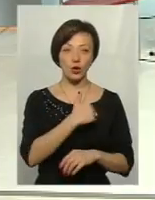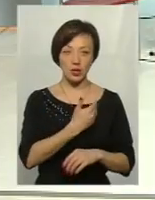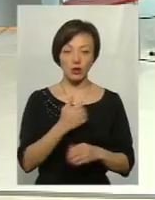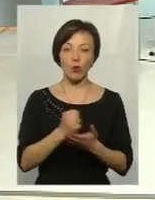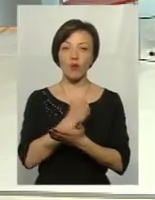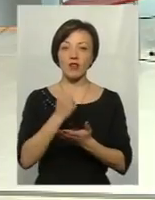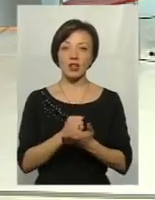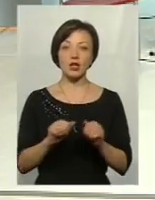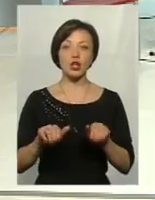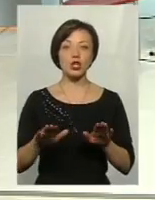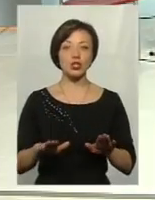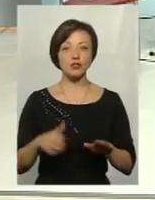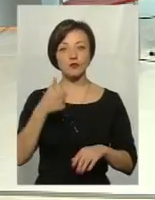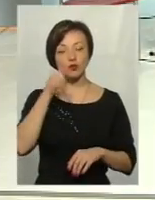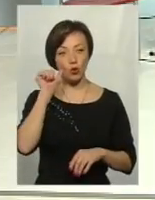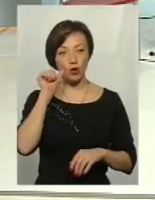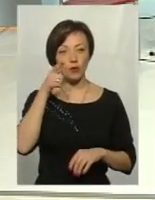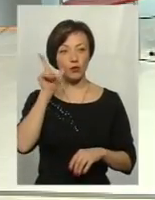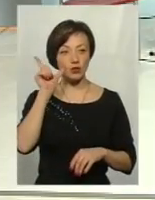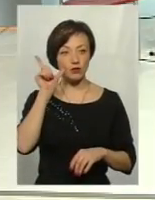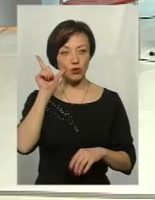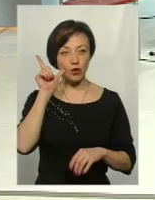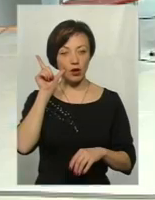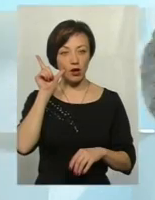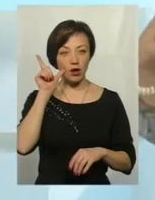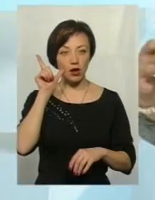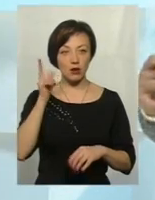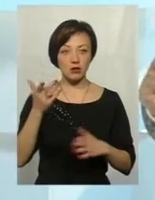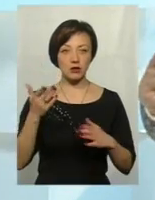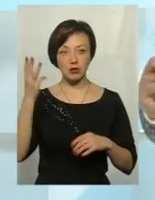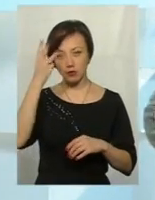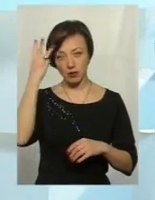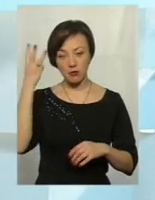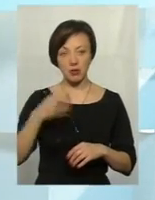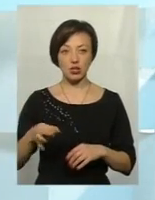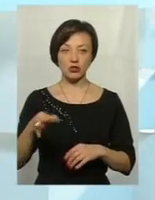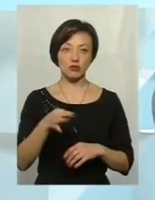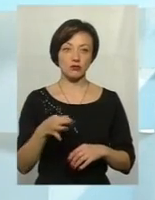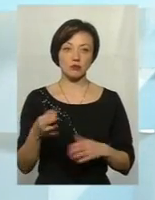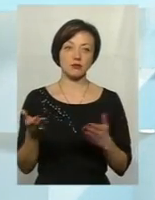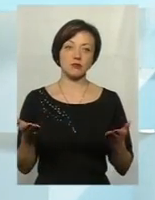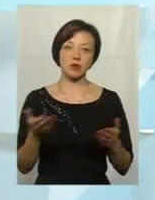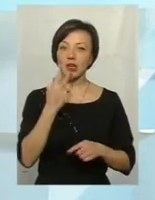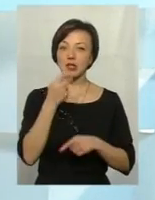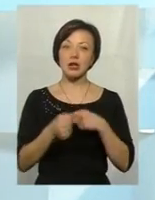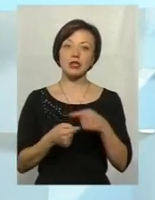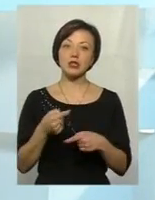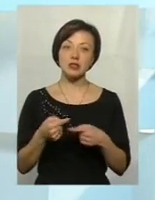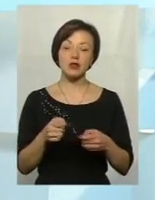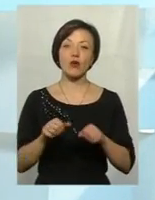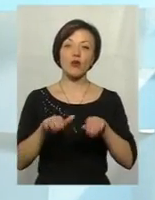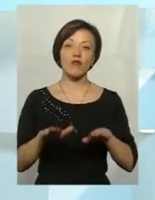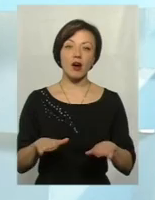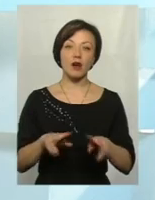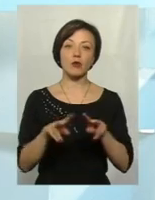ухвалили такі рішення вчора, позавчора. Хмельницьчина, вже традиційно, ухвалює